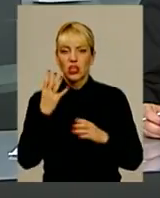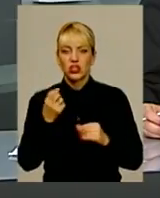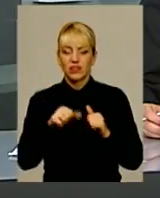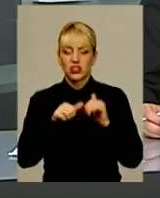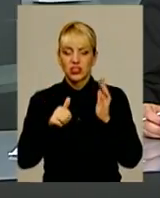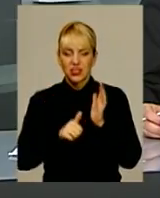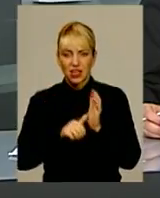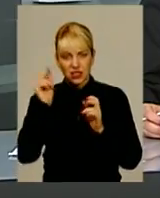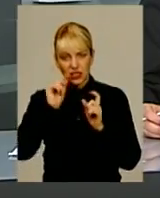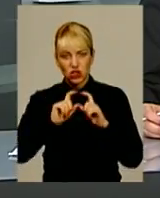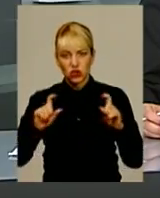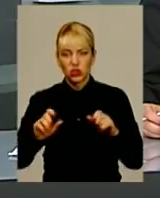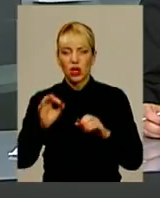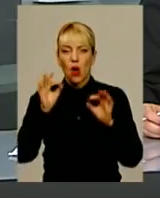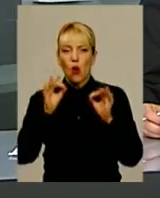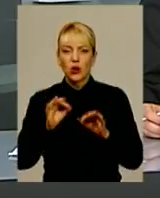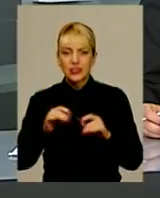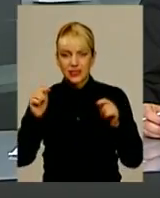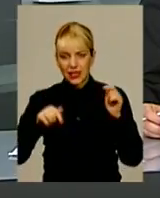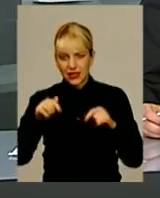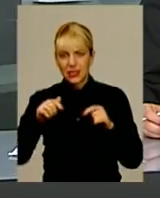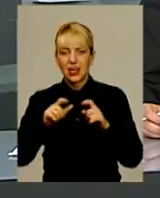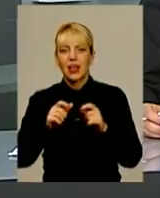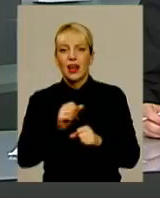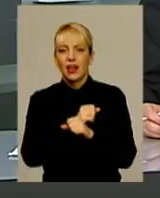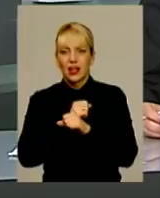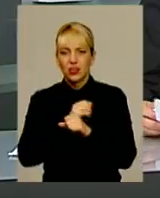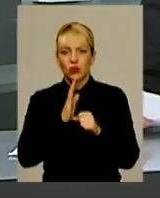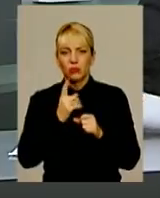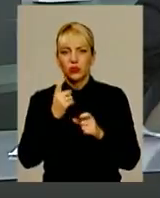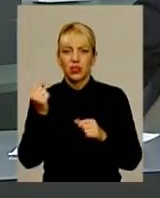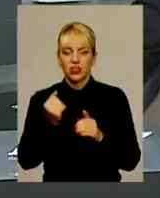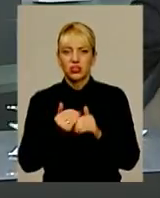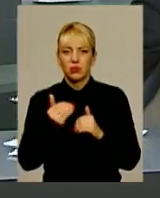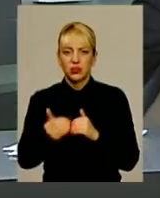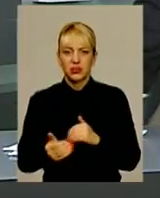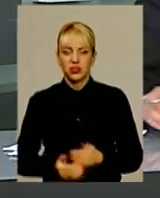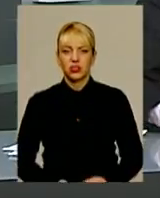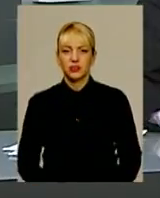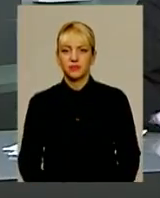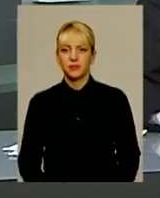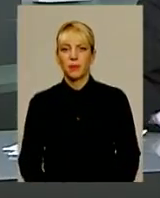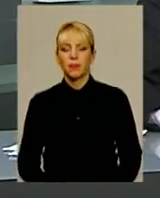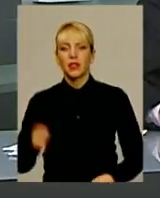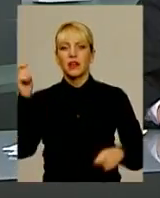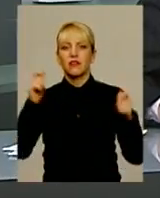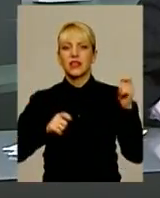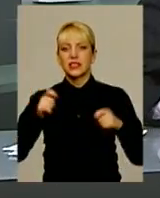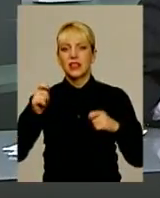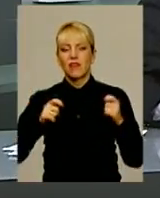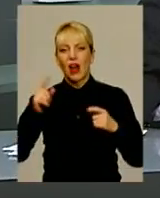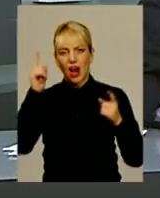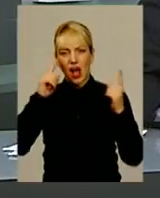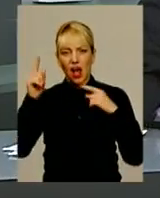загальноосвітніх закладах осінні канікули розпочнуться на тиждень пізніше. Фестиваль авторської